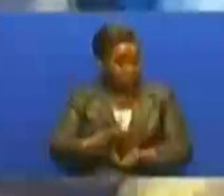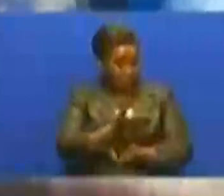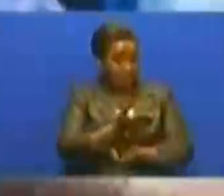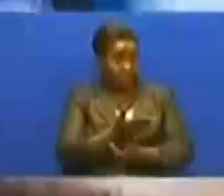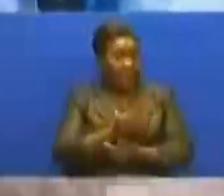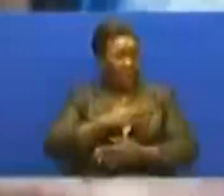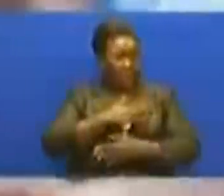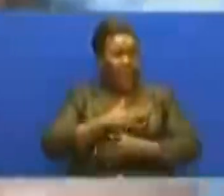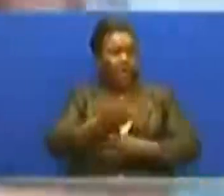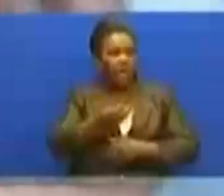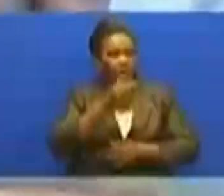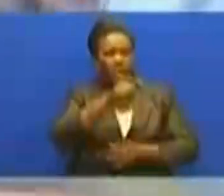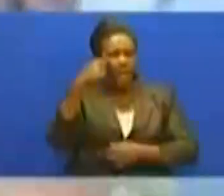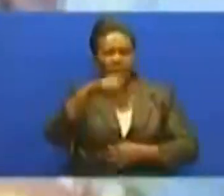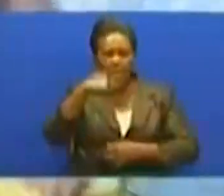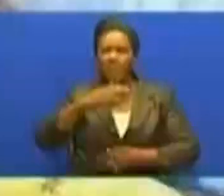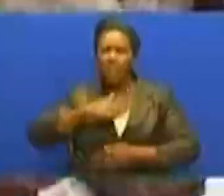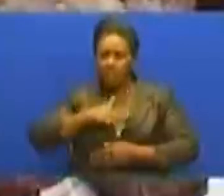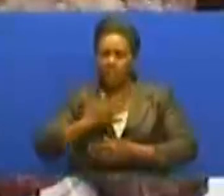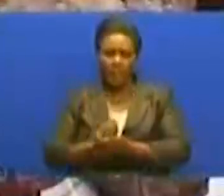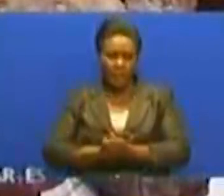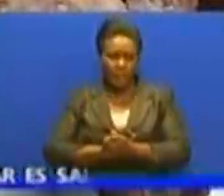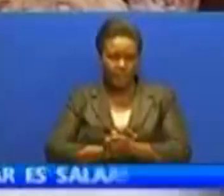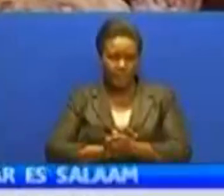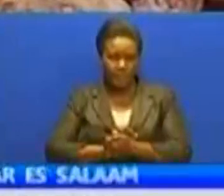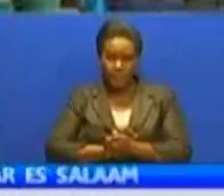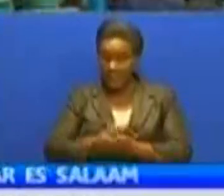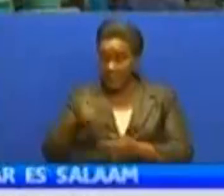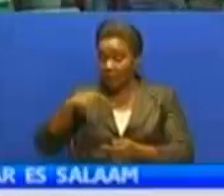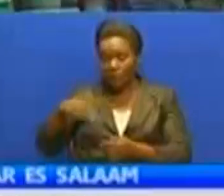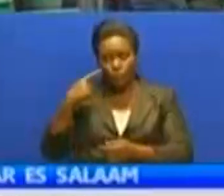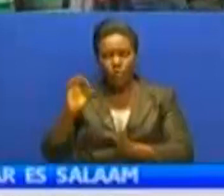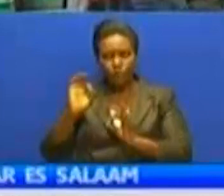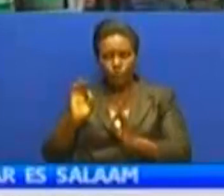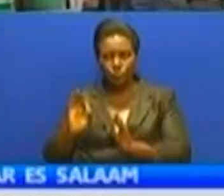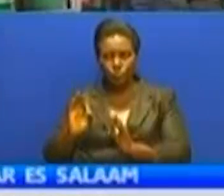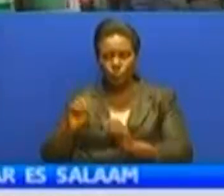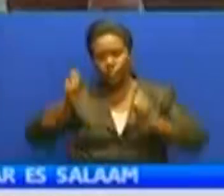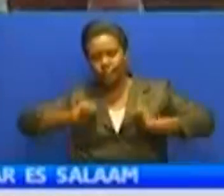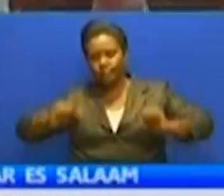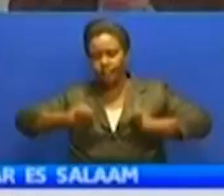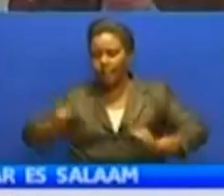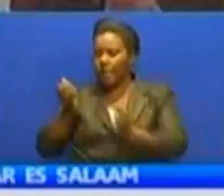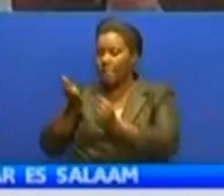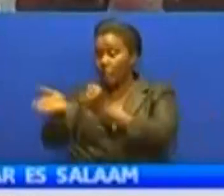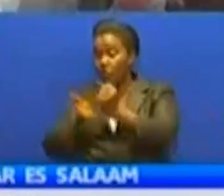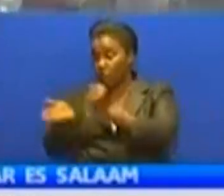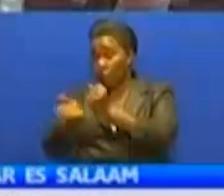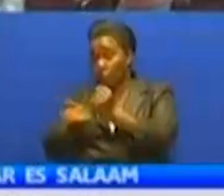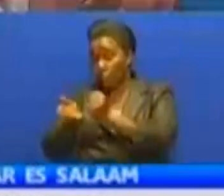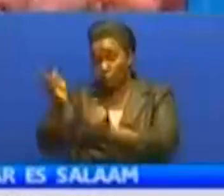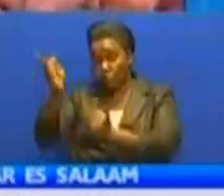Huyo ni mmoja walaji wa nyama jijini Dharislam na songo mbingo leo kutana nayo. TBC nafika kunyima chinjio vingunguti.